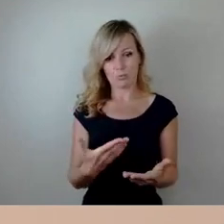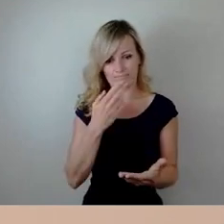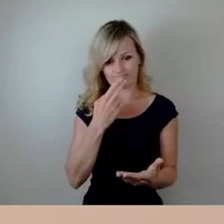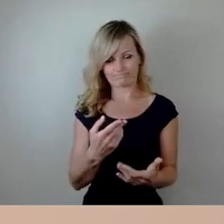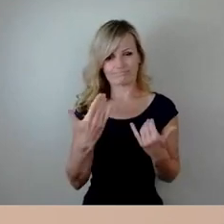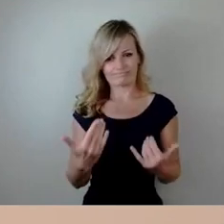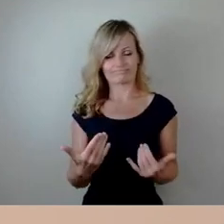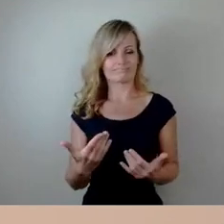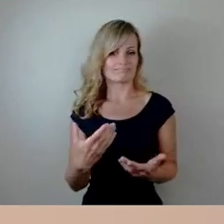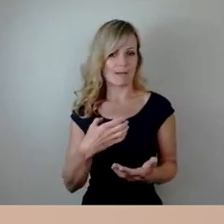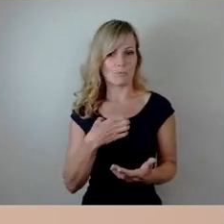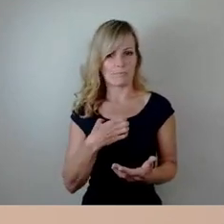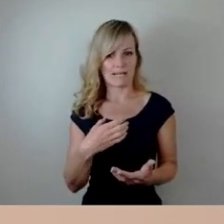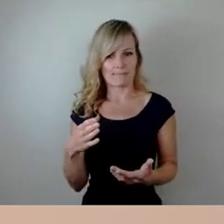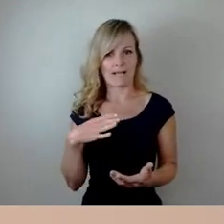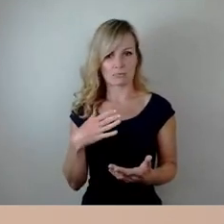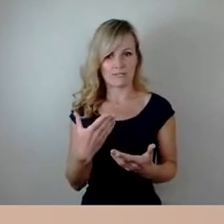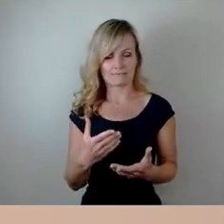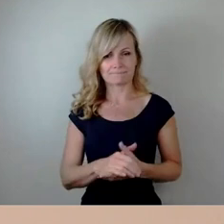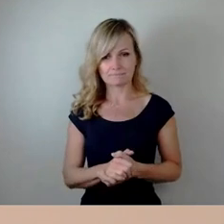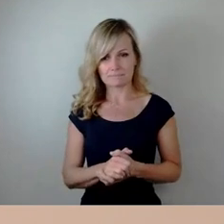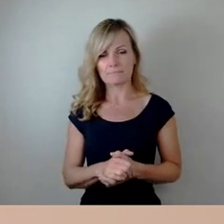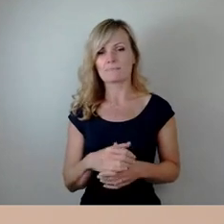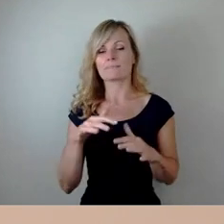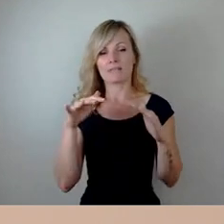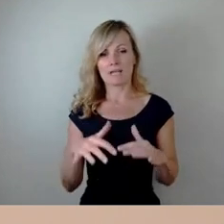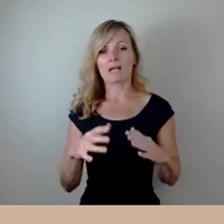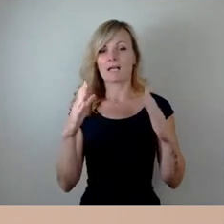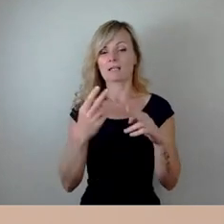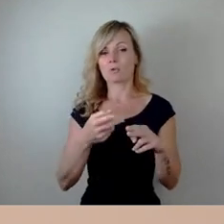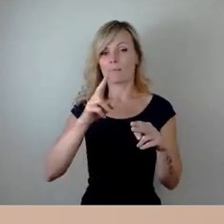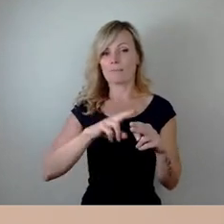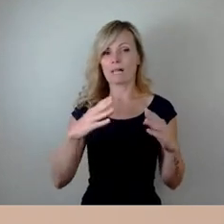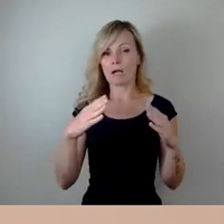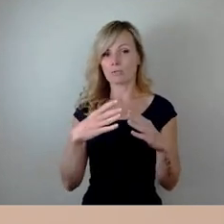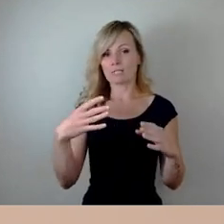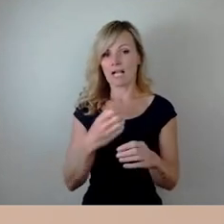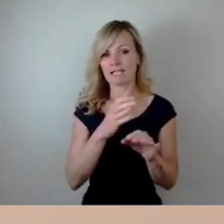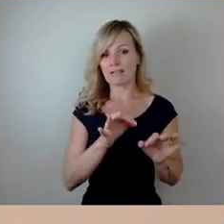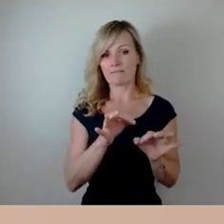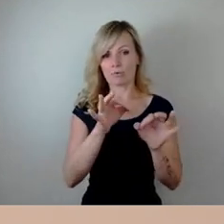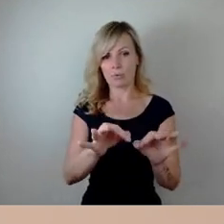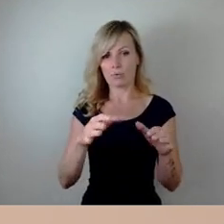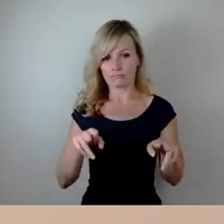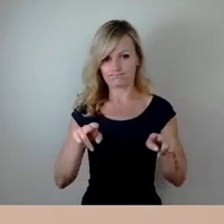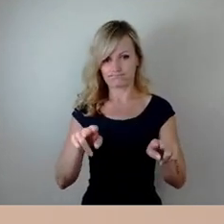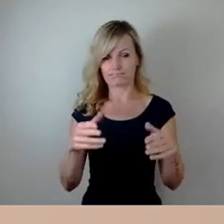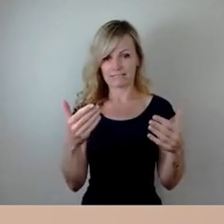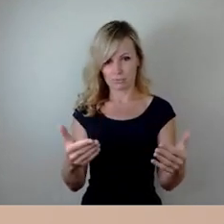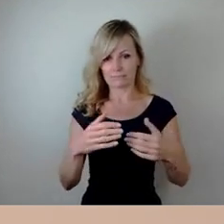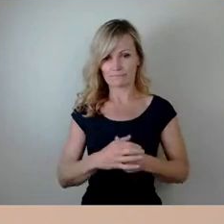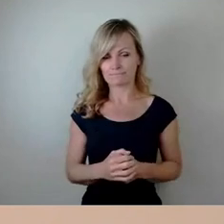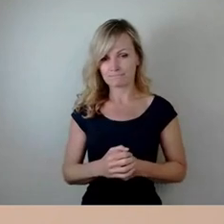haben eine Doppelhaushaltsführung in der Landeshauptstadt Dresden. Als wir den